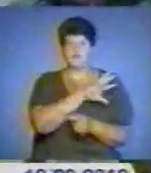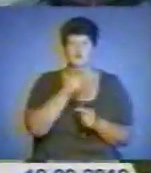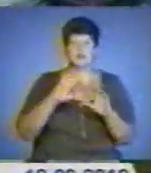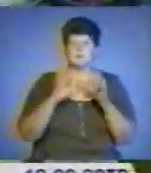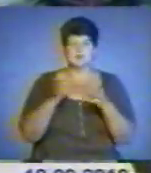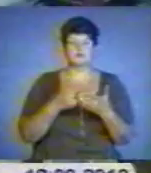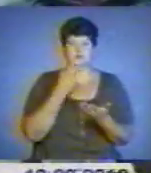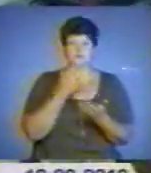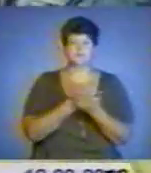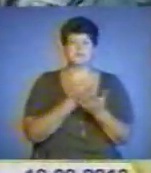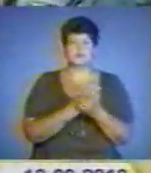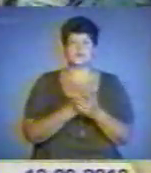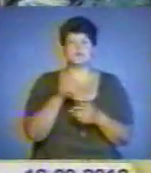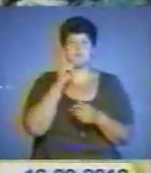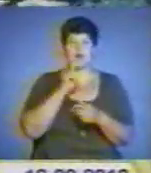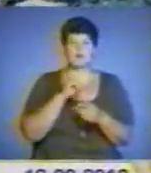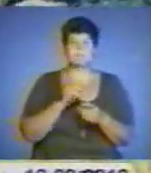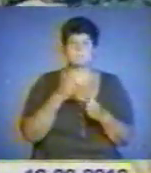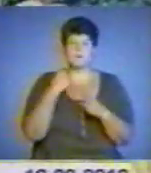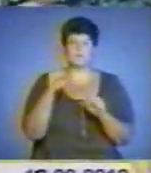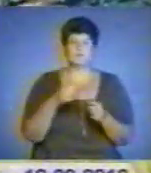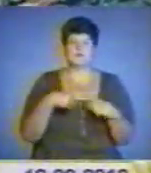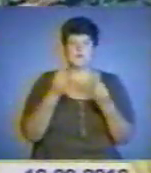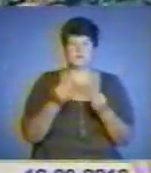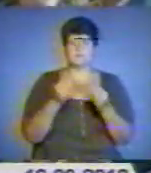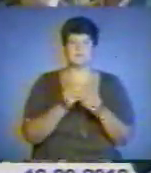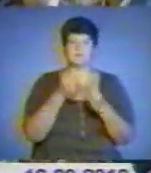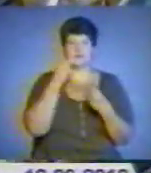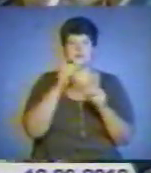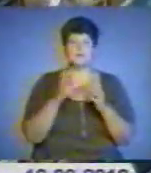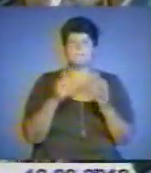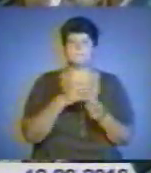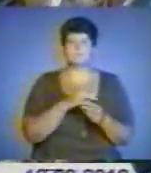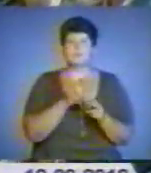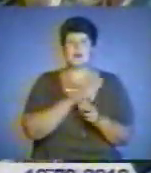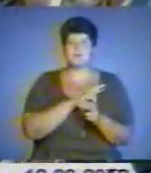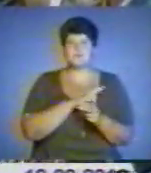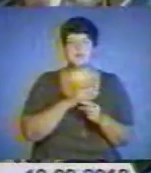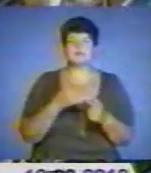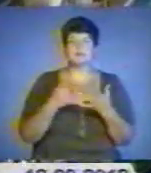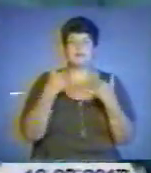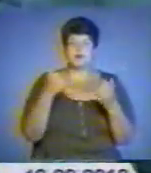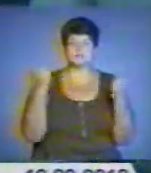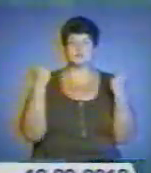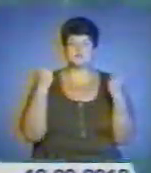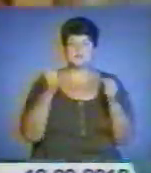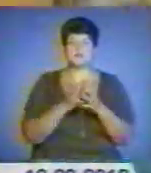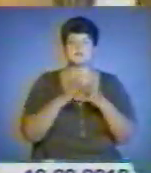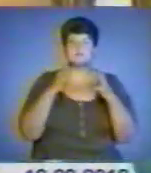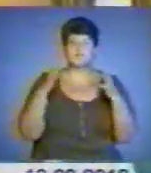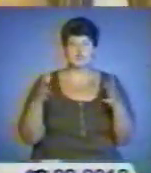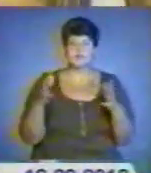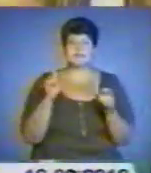довели. Смак перемоги уряд підсилив підвищеними преміями для спортсменів. Нагадаємо, минулого тижня урядовці вирішили збільшити грошові премії